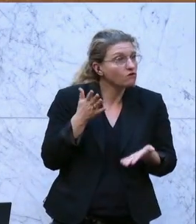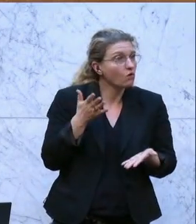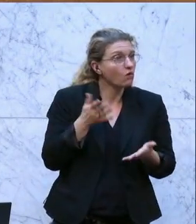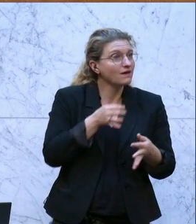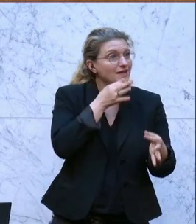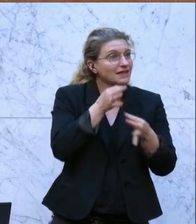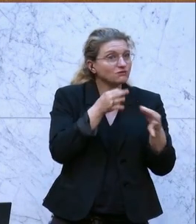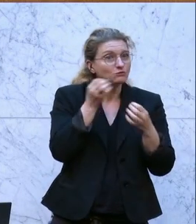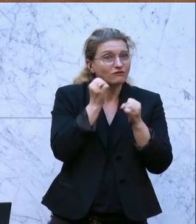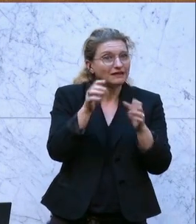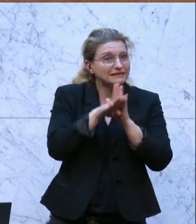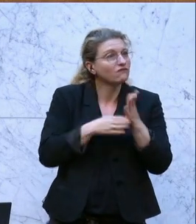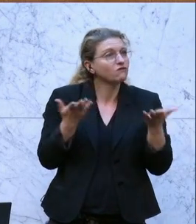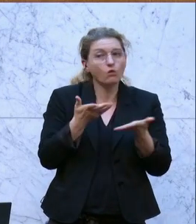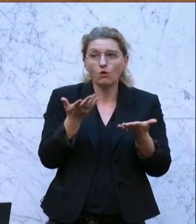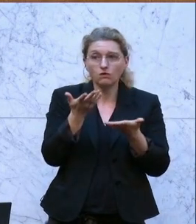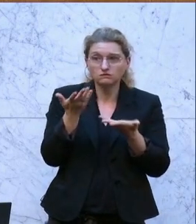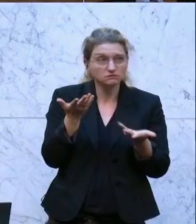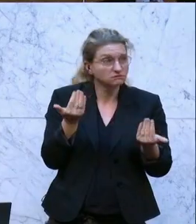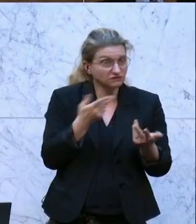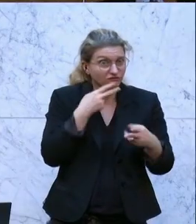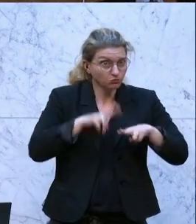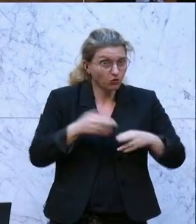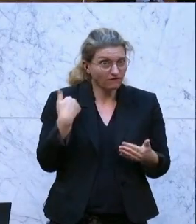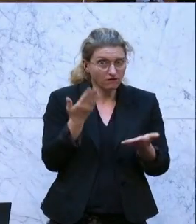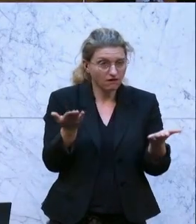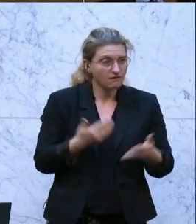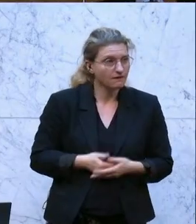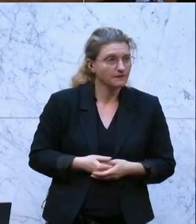Informationsfreiheitsgesetz? Applaus müssen eine-Kollization-Bild.